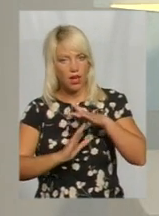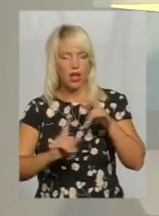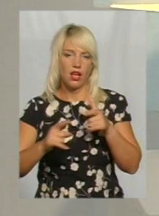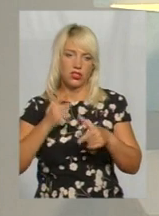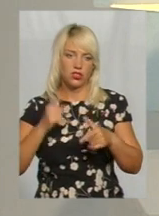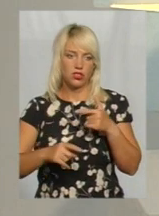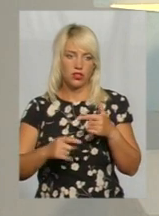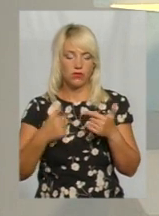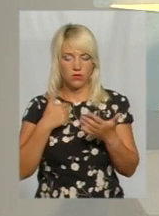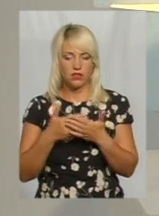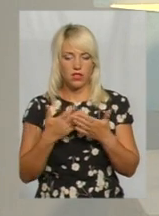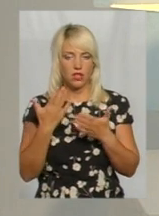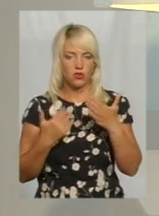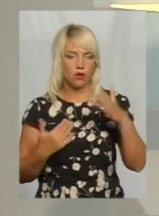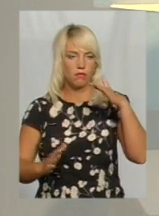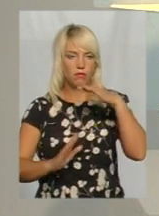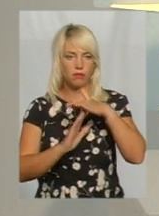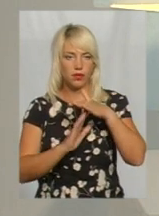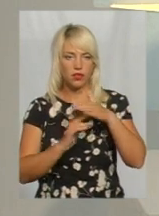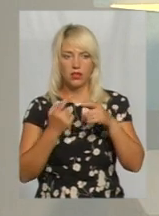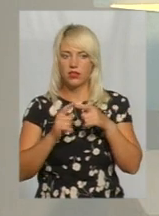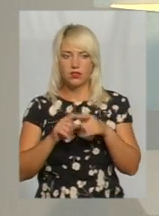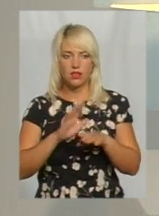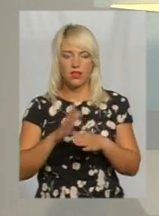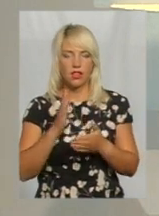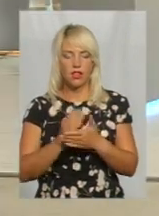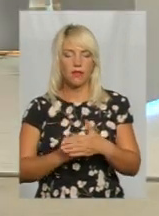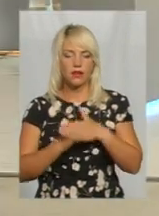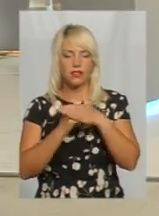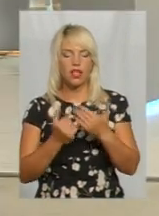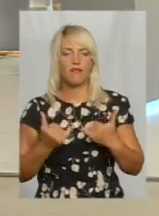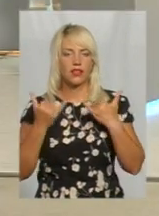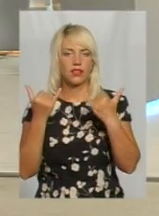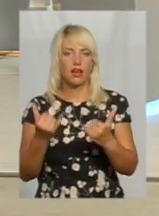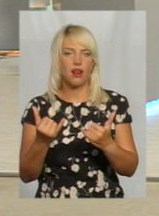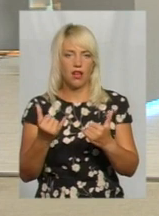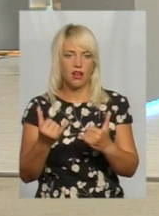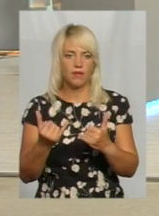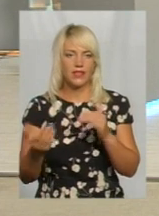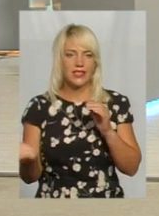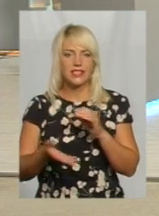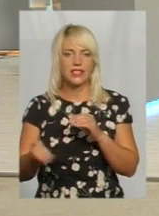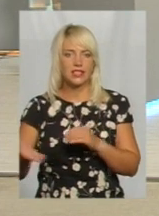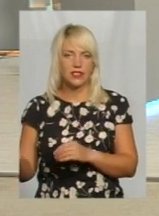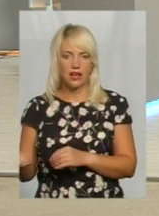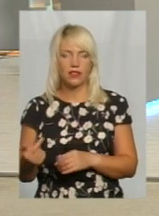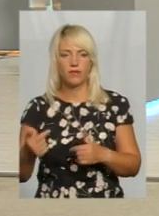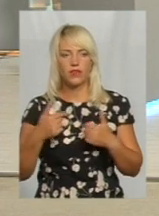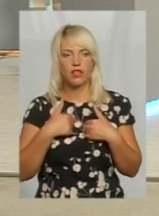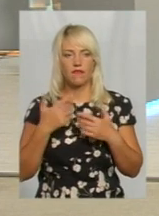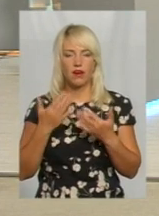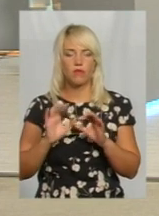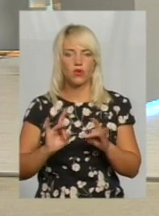що якщо це пік росту дерева, то це ще не підстава його зрізати. А чи це... Я скажу, тут